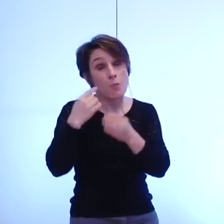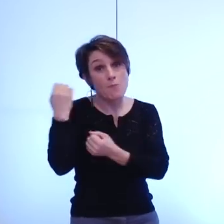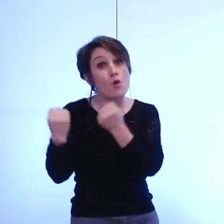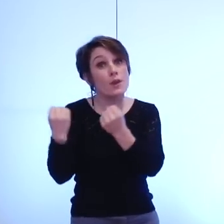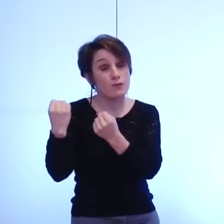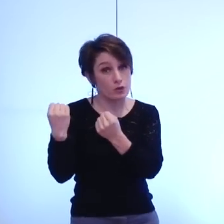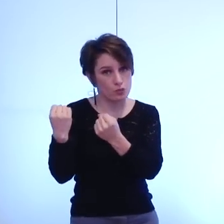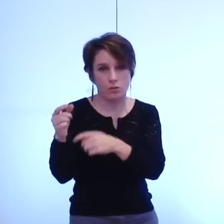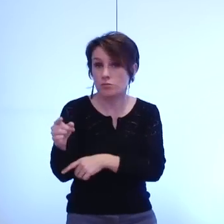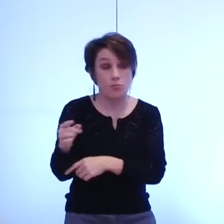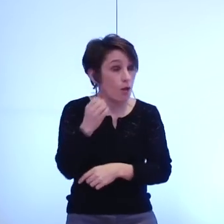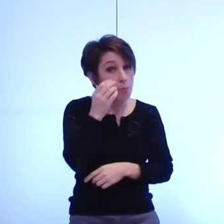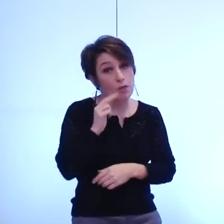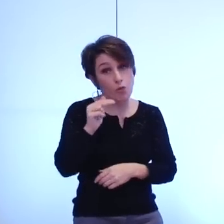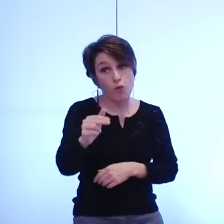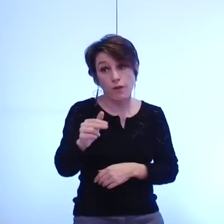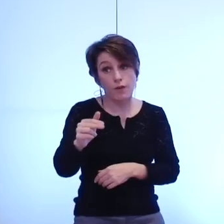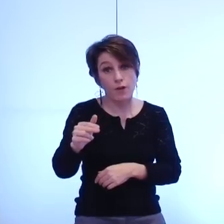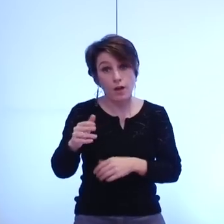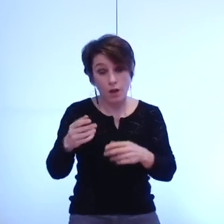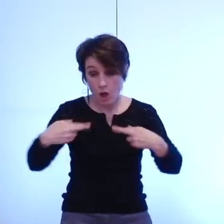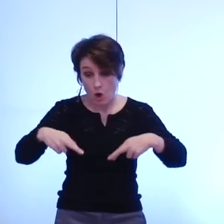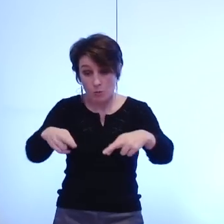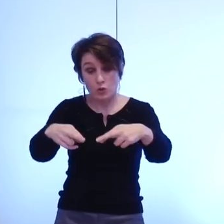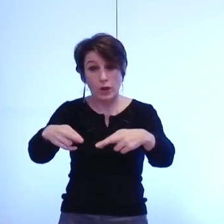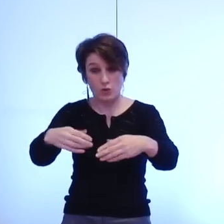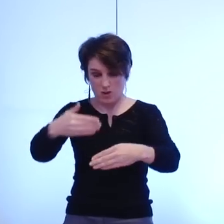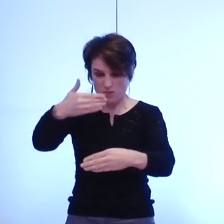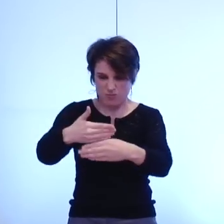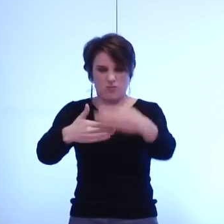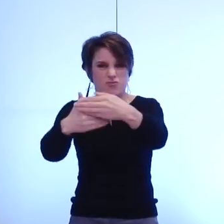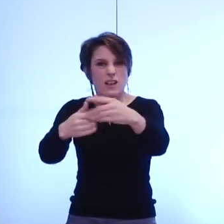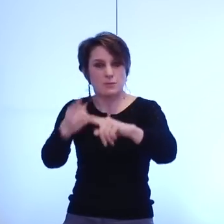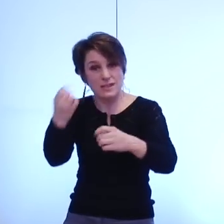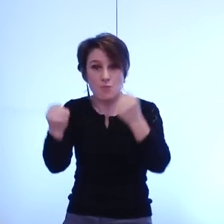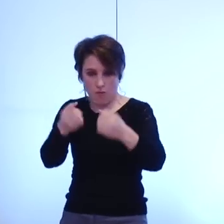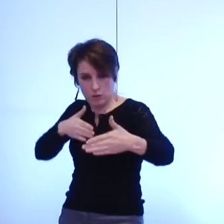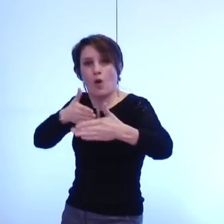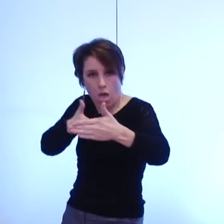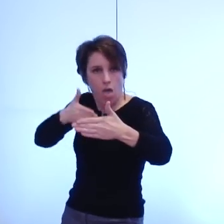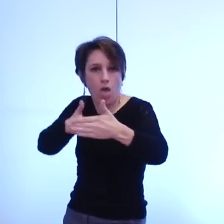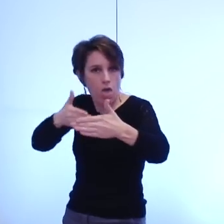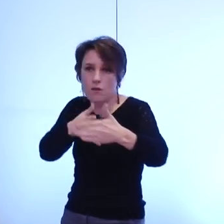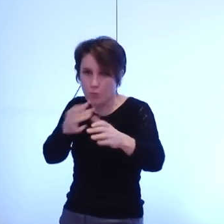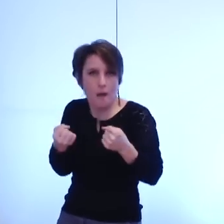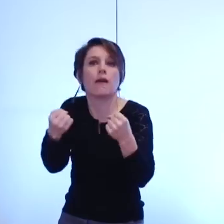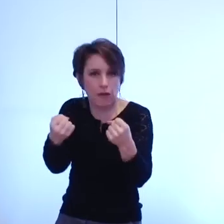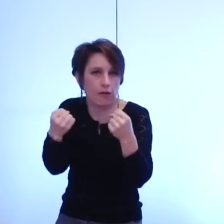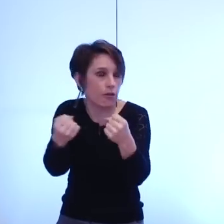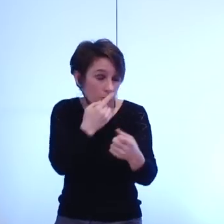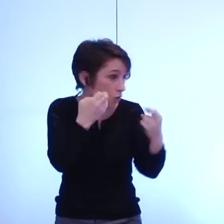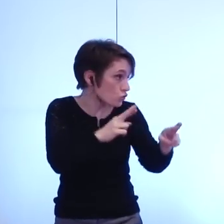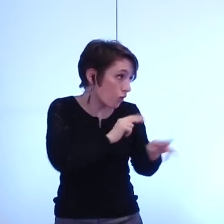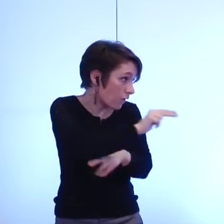compris bientôt vous installerez des obstacles anti-chars à l'entrée de la ville ça on a bien compris ça mais